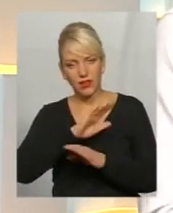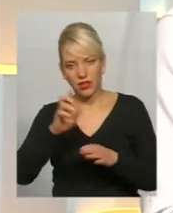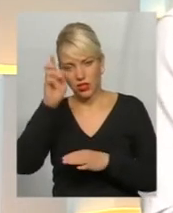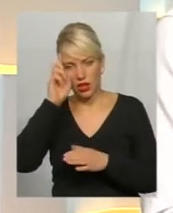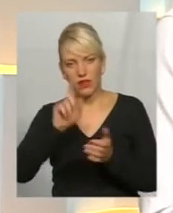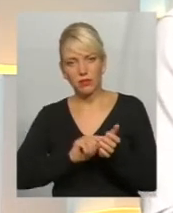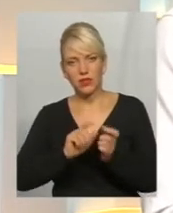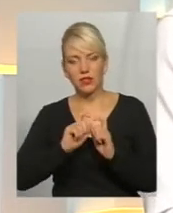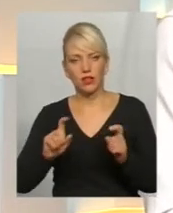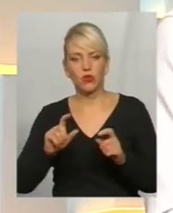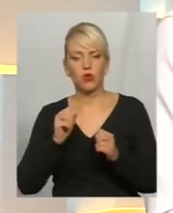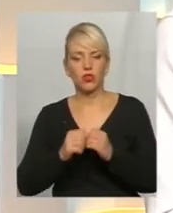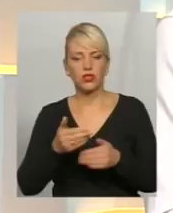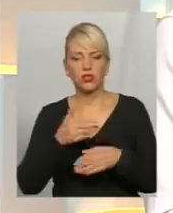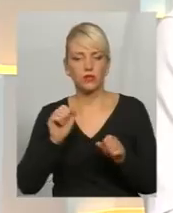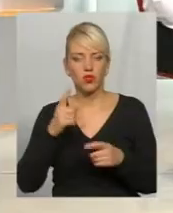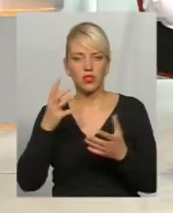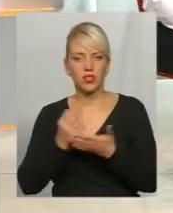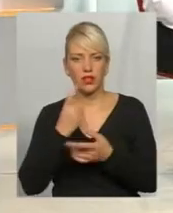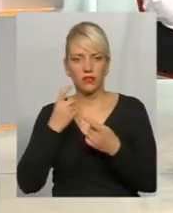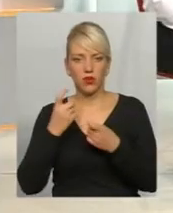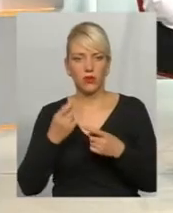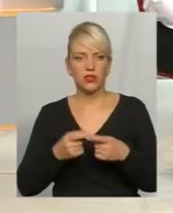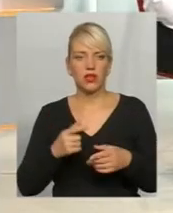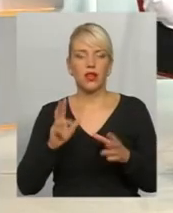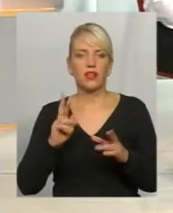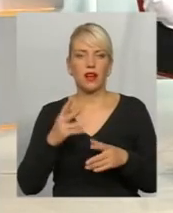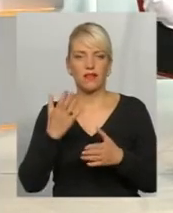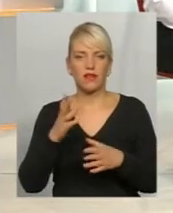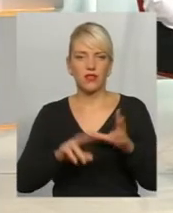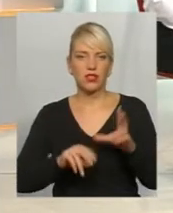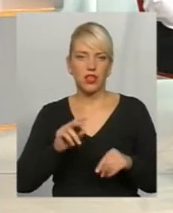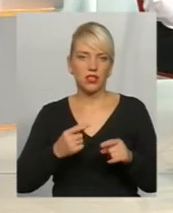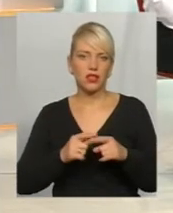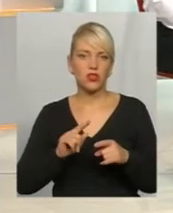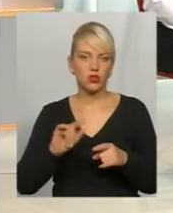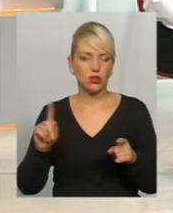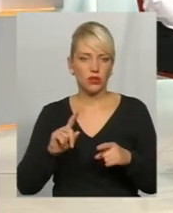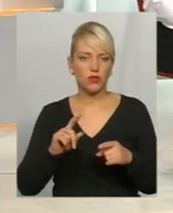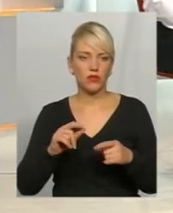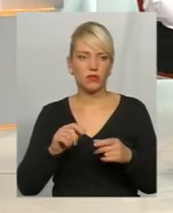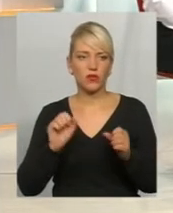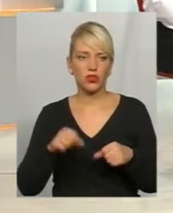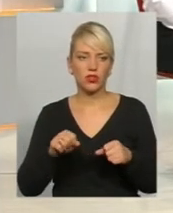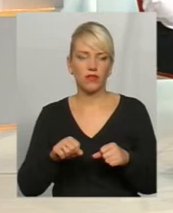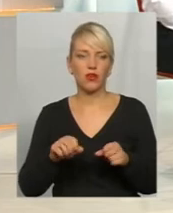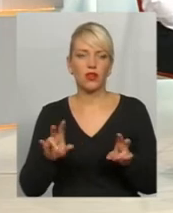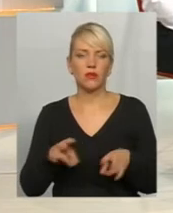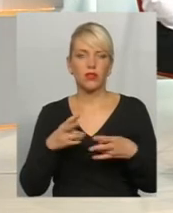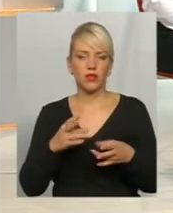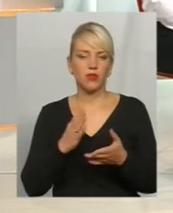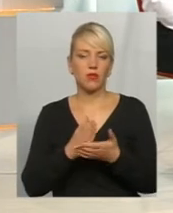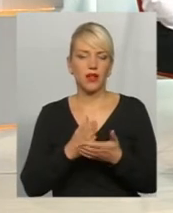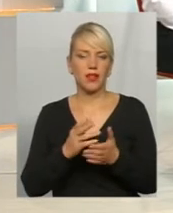що йому треба. А як Ви вважаєте, можливо, взагалі не потрібно мати якусь пенсійну систему? Можливо, потрібно її